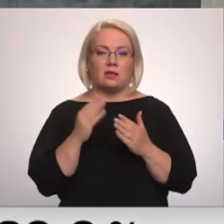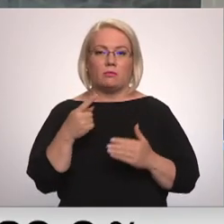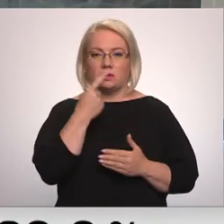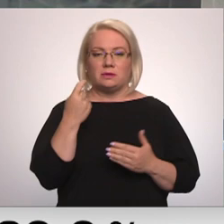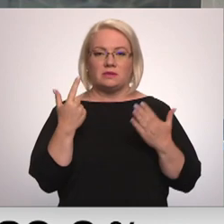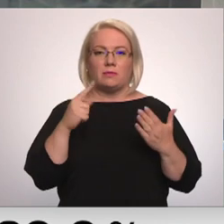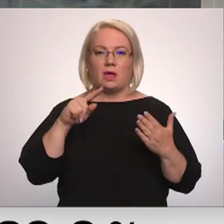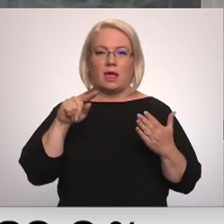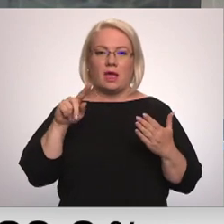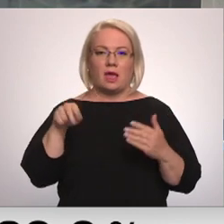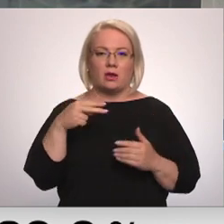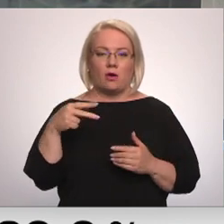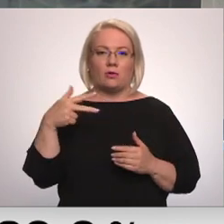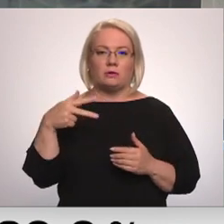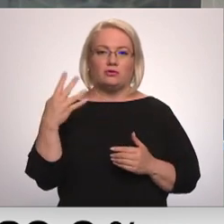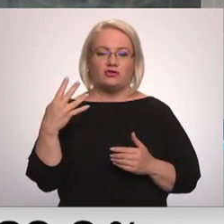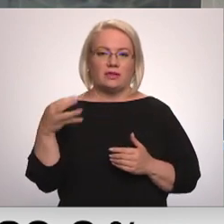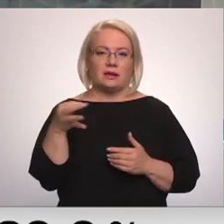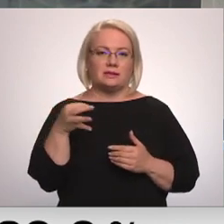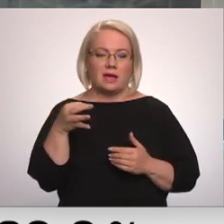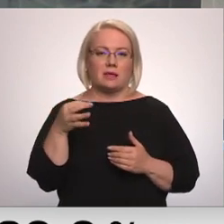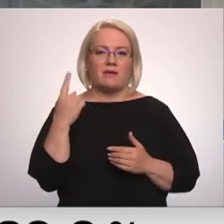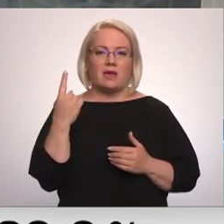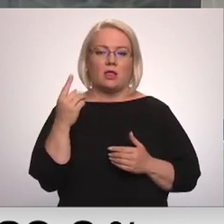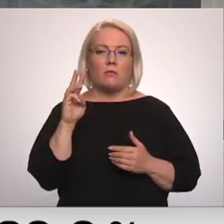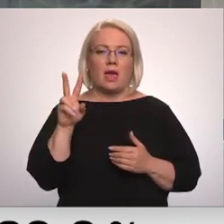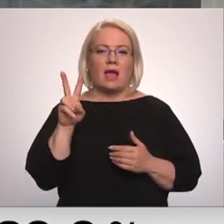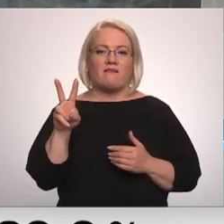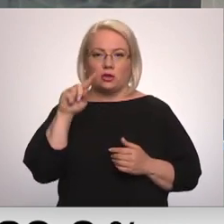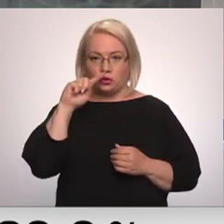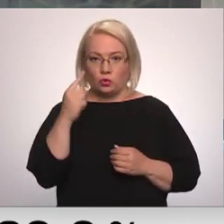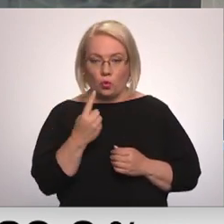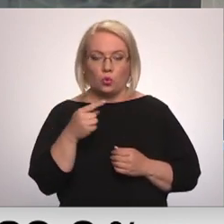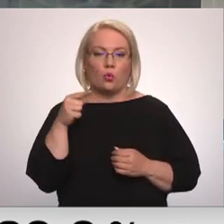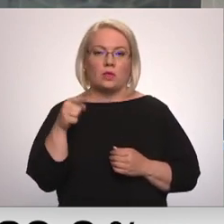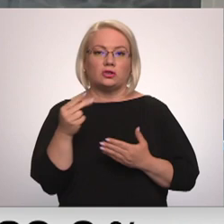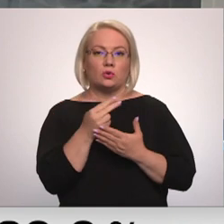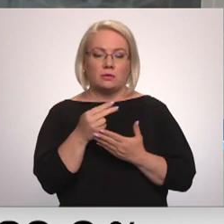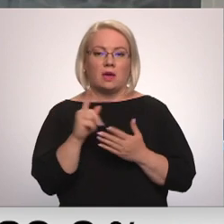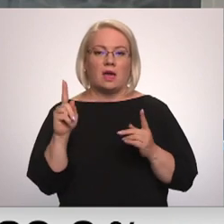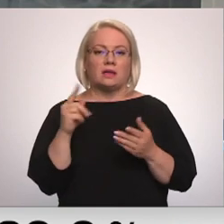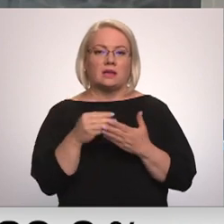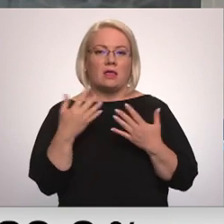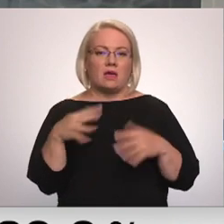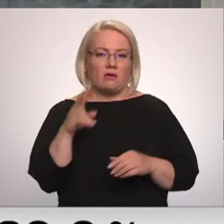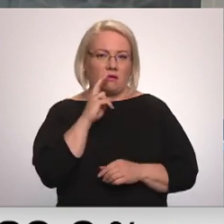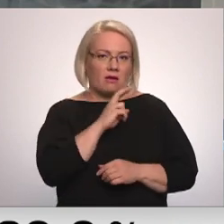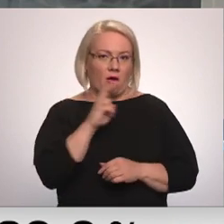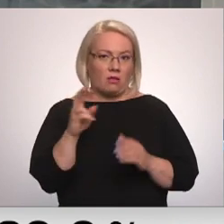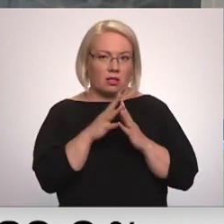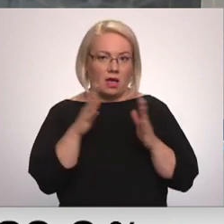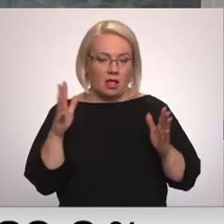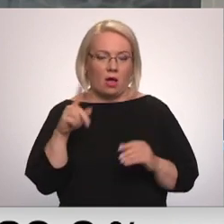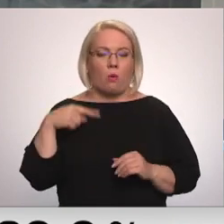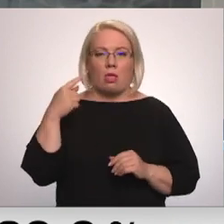un 34 centri par megavatstundu. Tas nozīmē, ka dabas gāzes cena atkal sasniegus jaunus rekordus un nākamziem būs